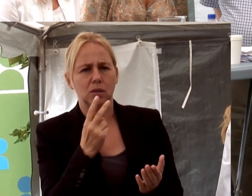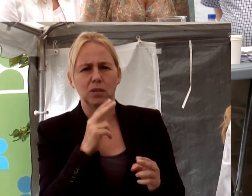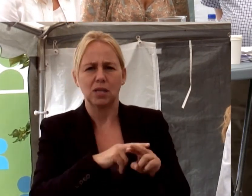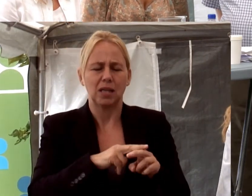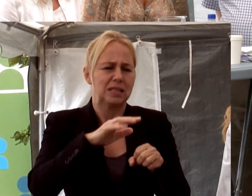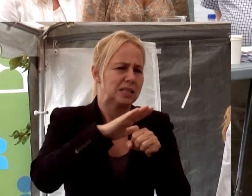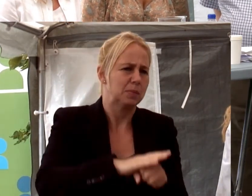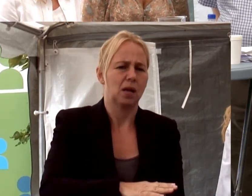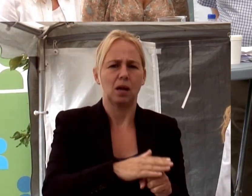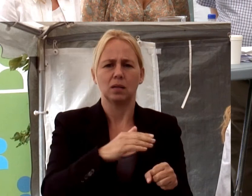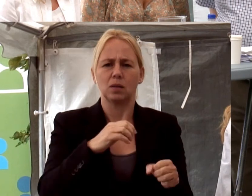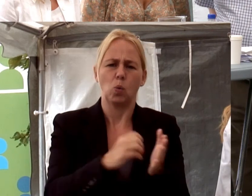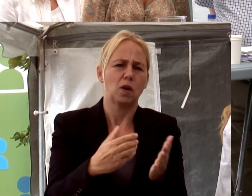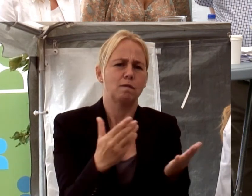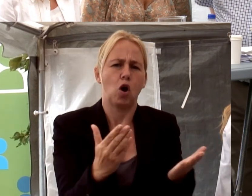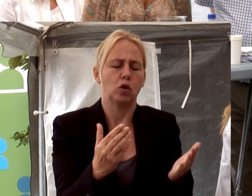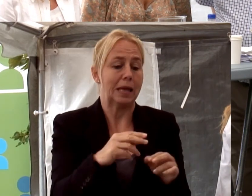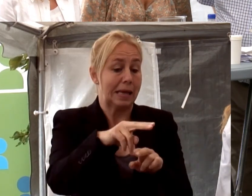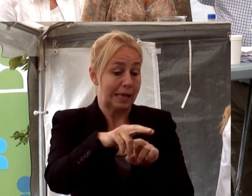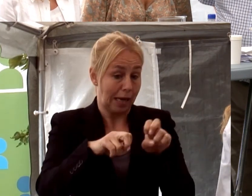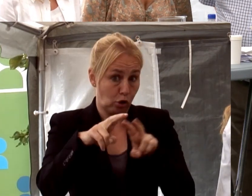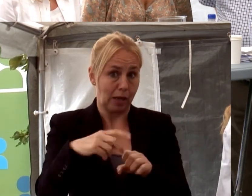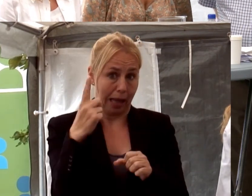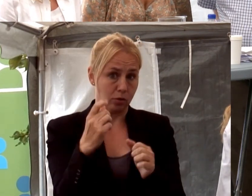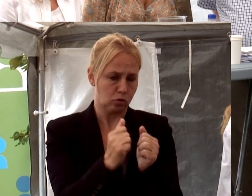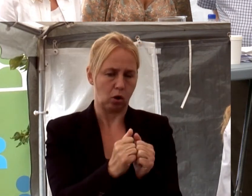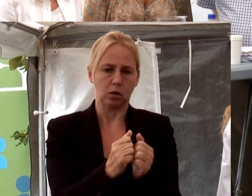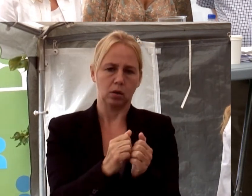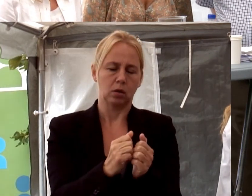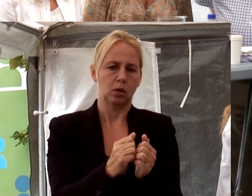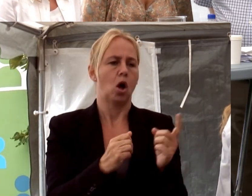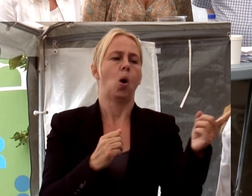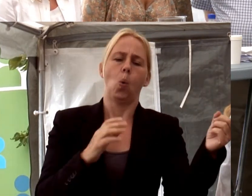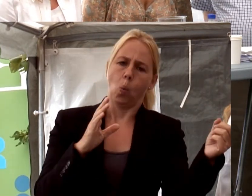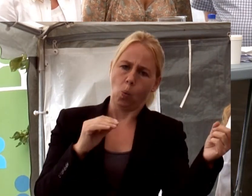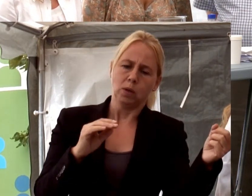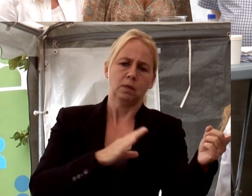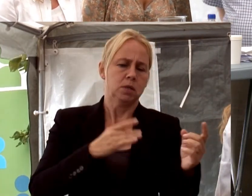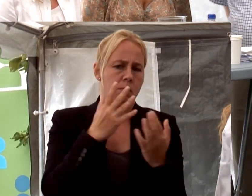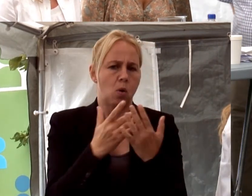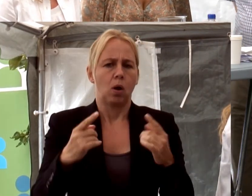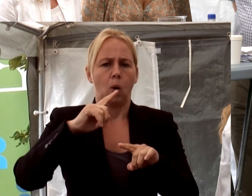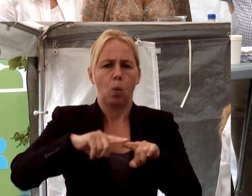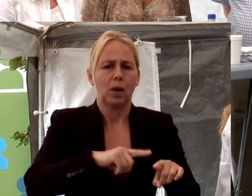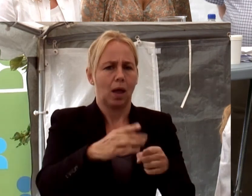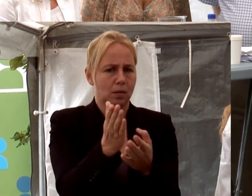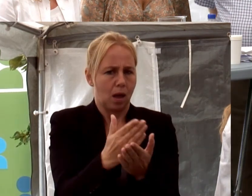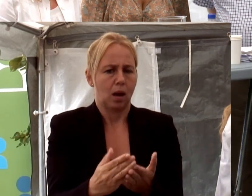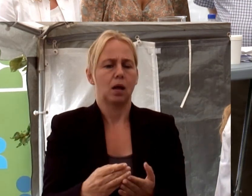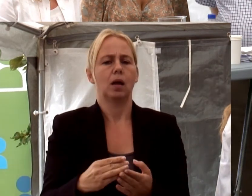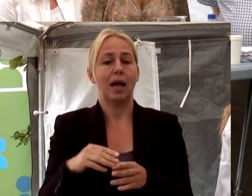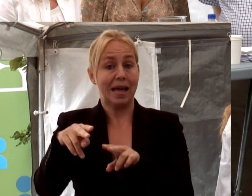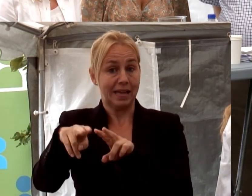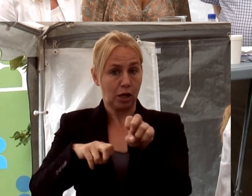diskriminerad för? För det är intressant tycker jag. Rekrytering är ju en ofta och vanligt formande. många olika delar faktiskt.